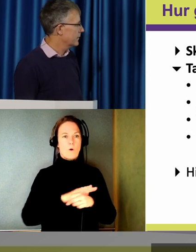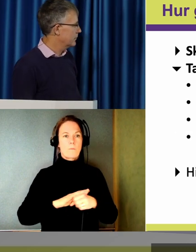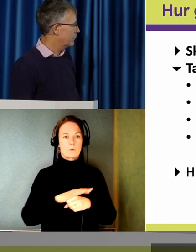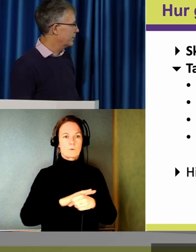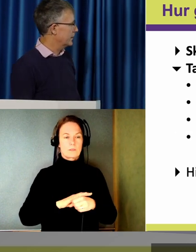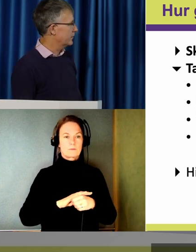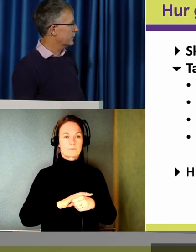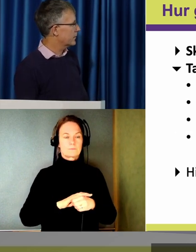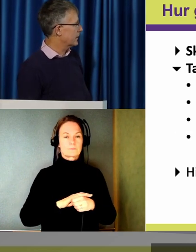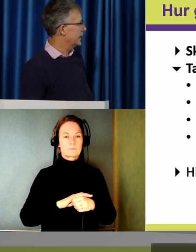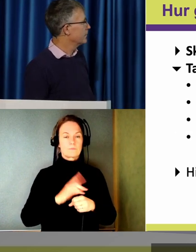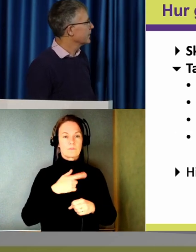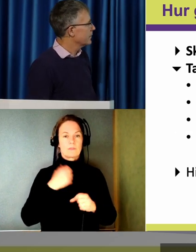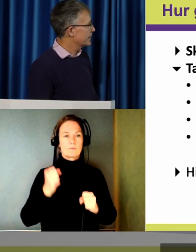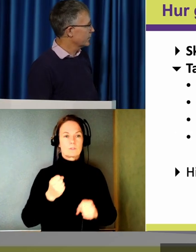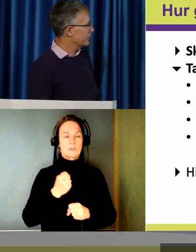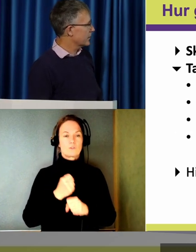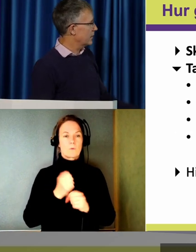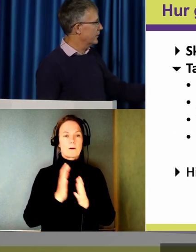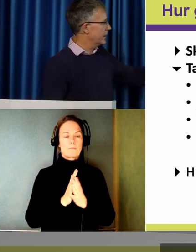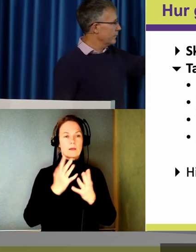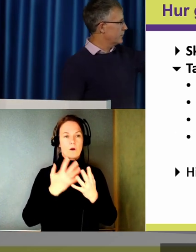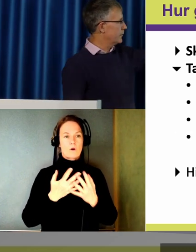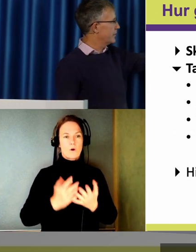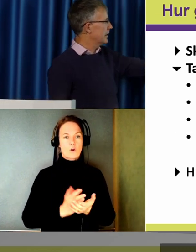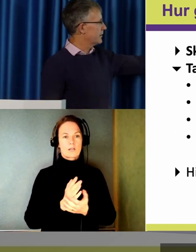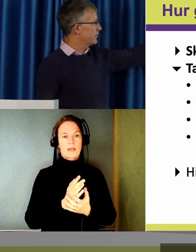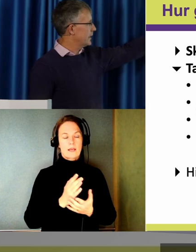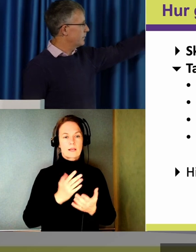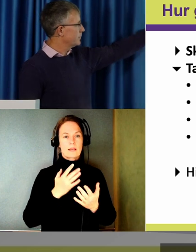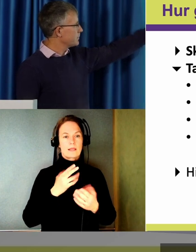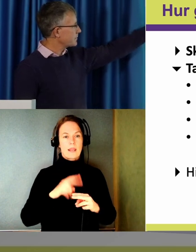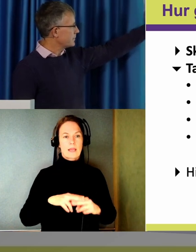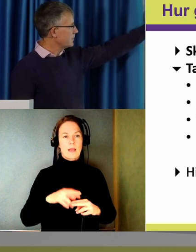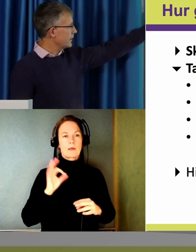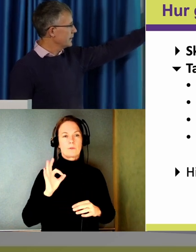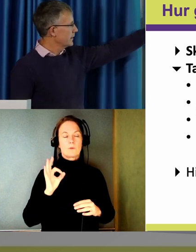jobba med och kartlägga. Men sen måste vi kolla. Hur är det med våra befintliga system?